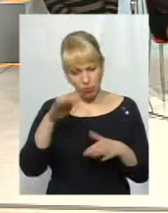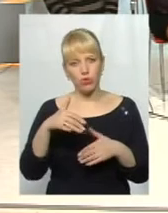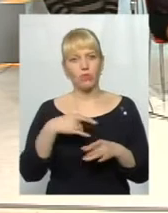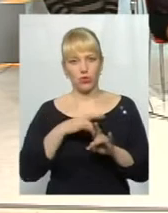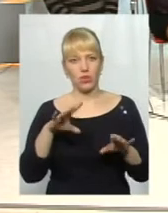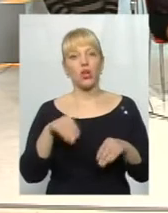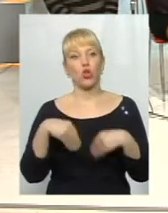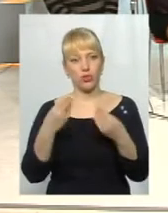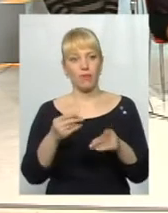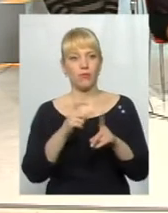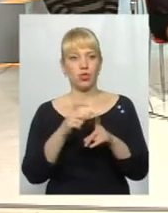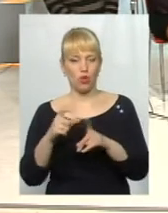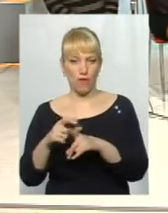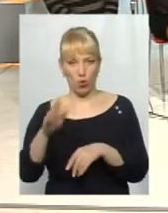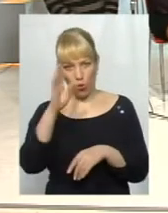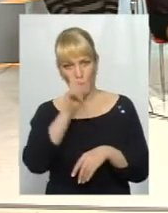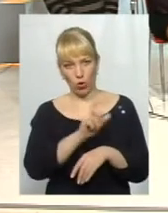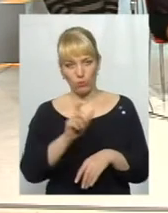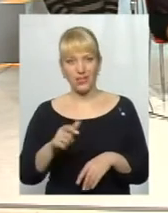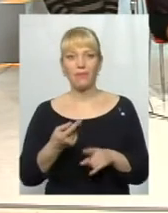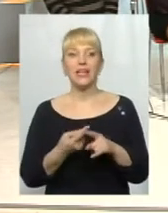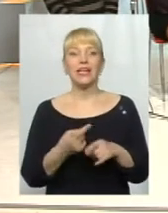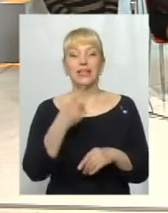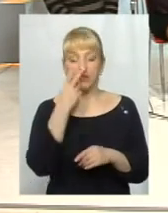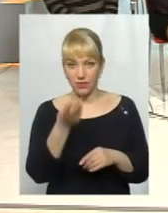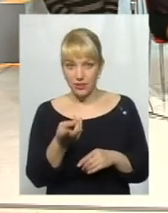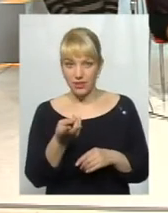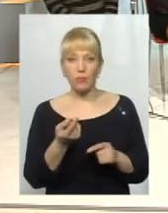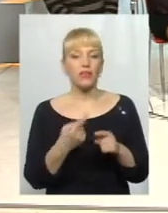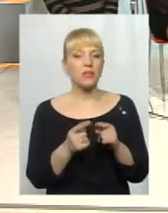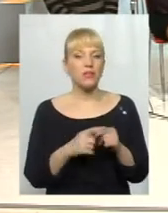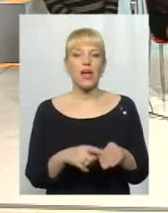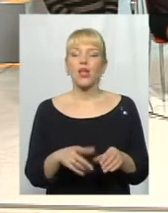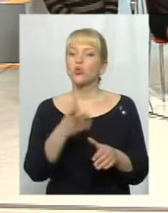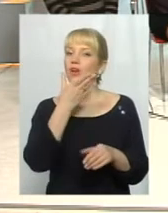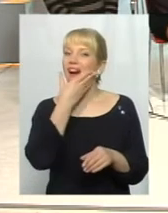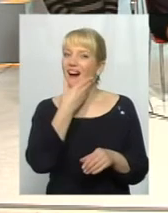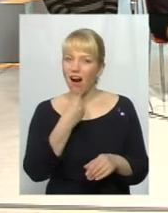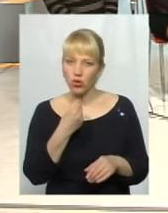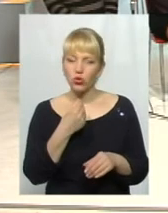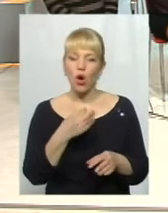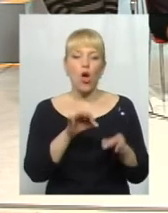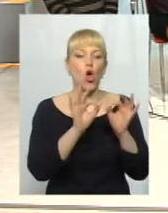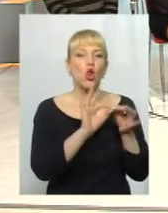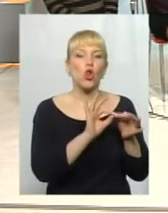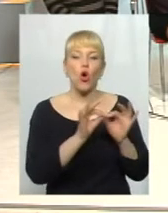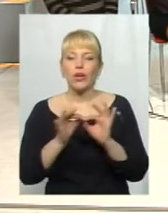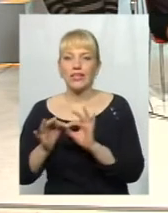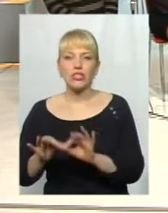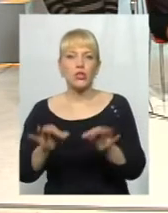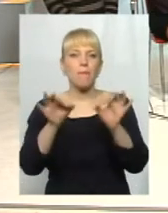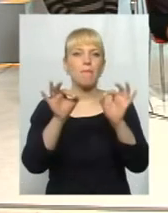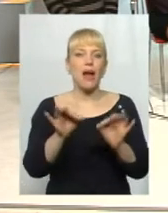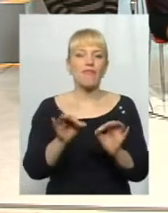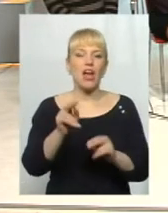Пане Алексію. Ну дивіться, це дуже гарна і дуже логічно вибудована одна з версій. Я